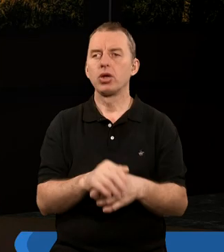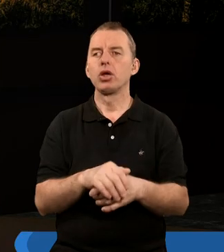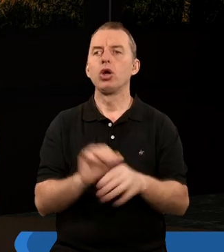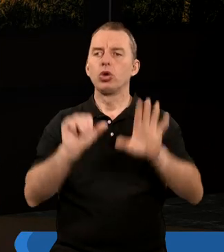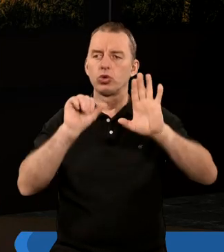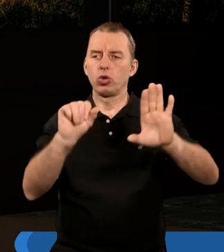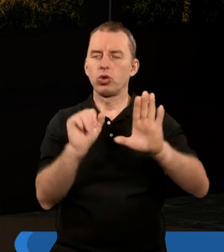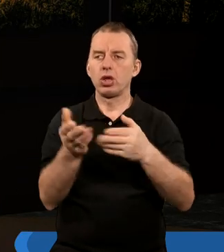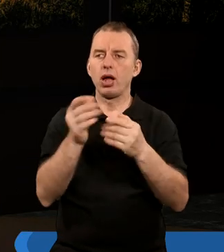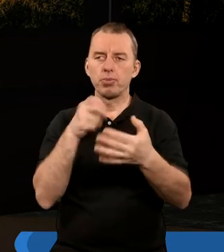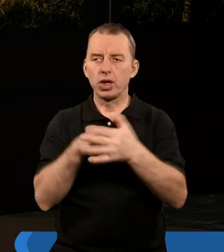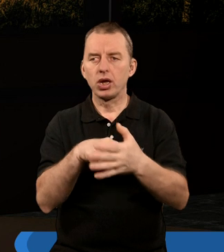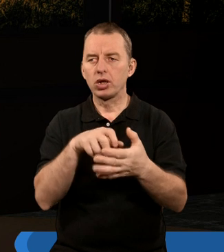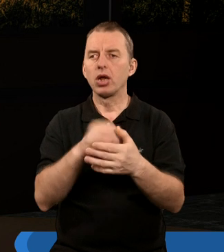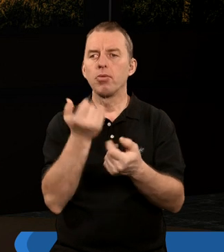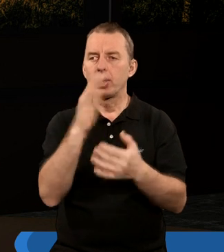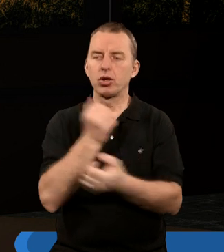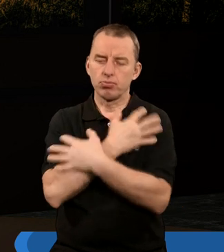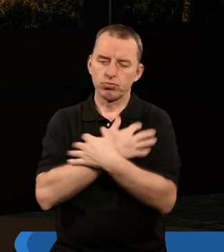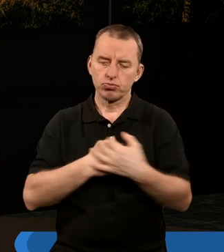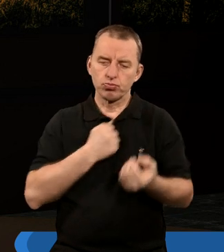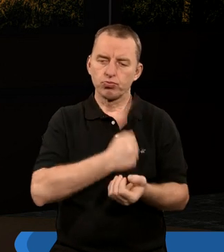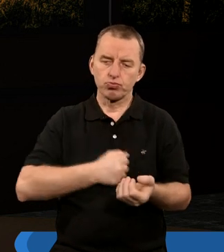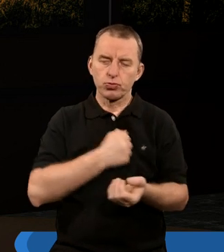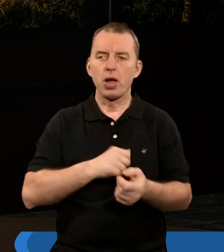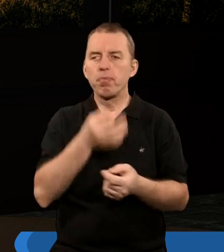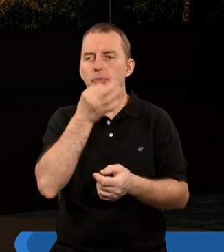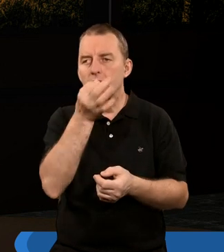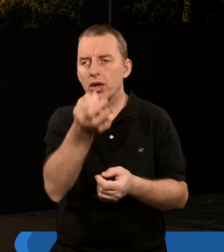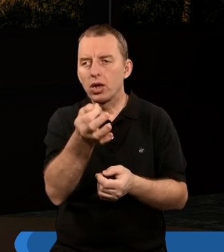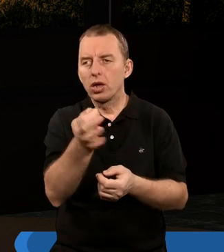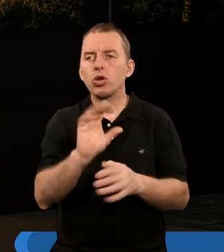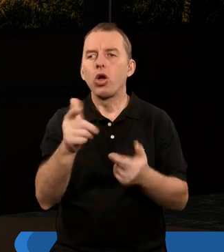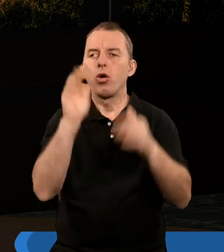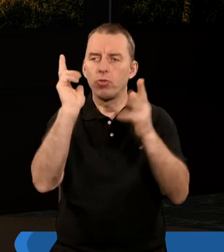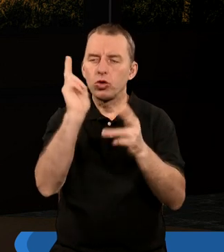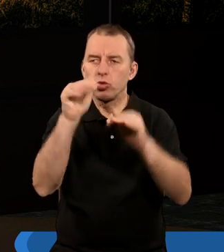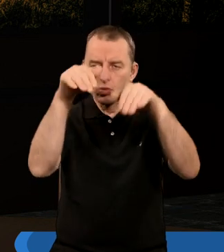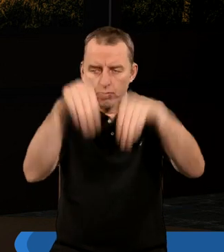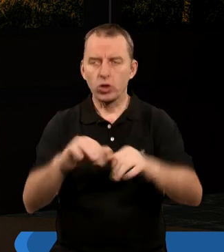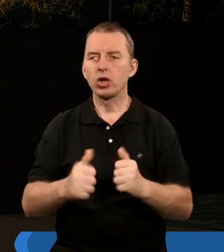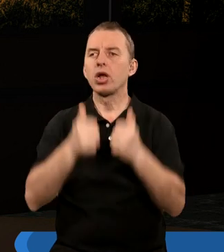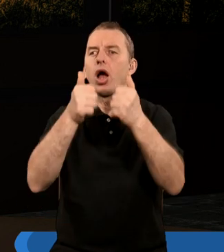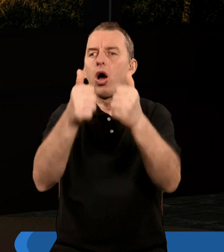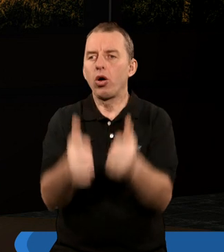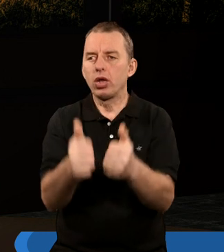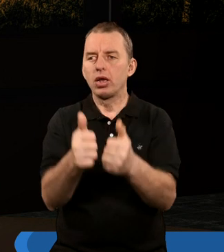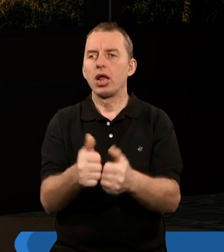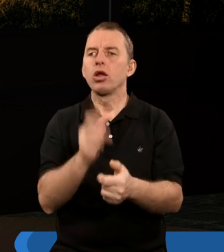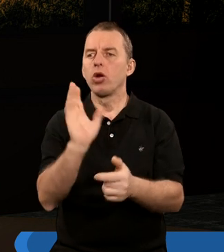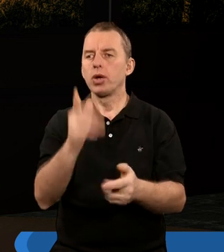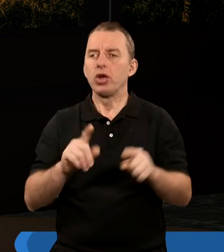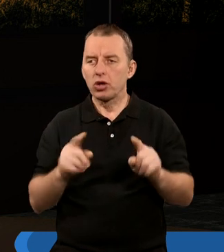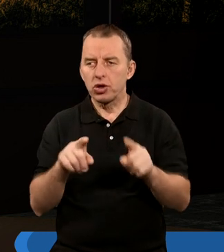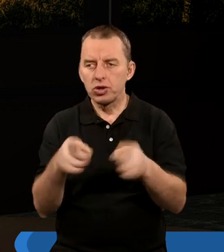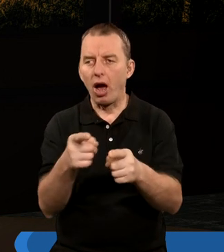szósta pieczęć kończy się takim bardzo dramatycznym pytaniem. Kto może się ostać wobec tego, co będzie